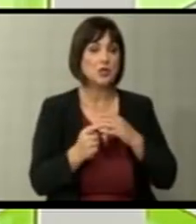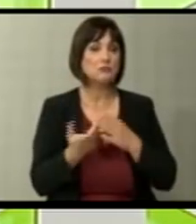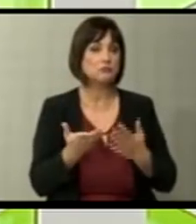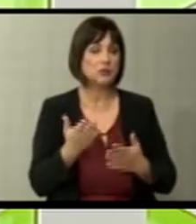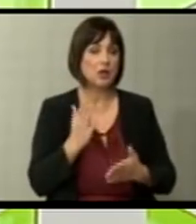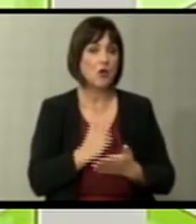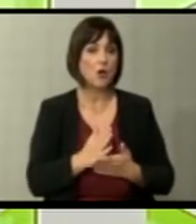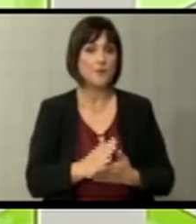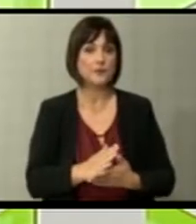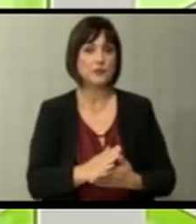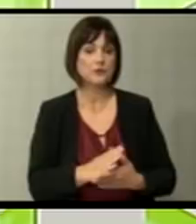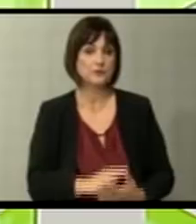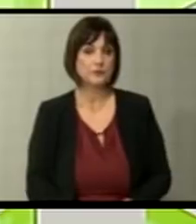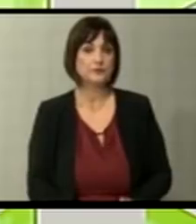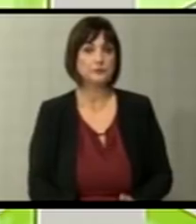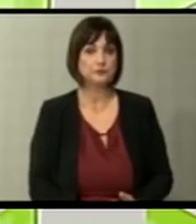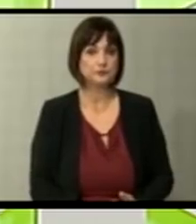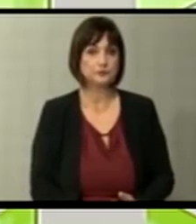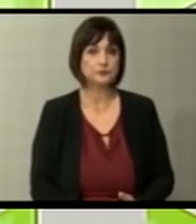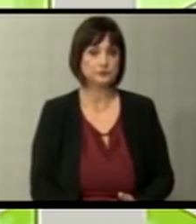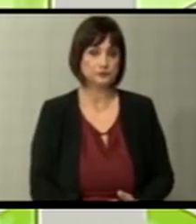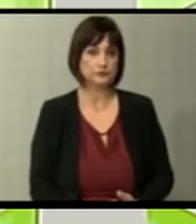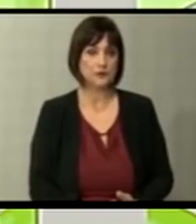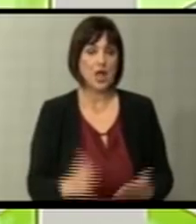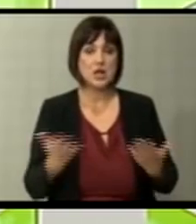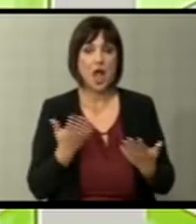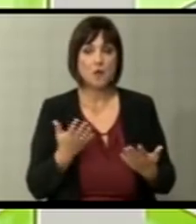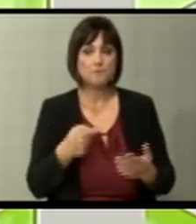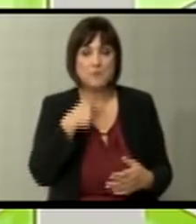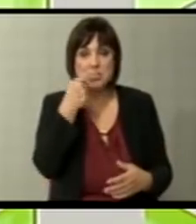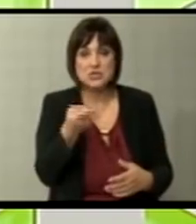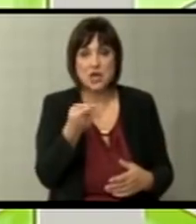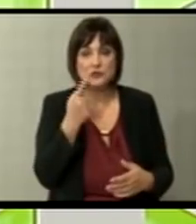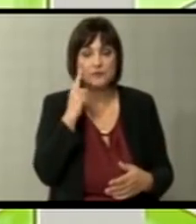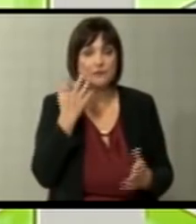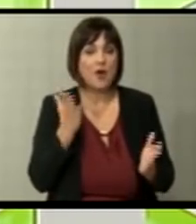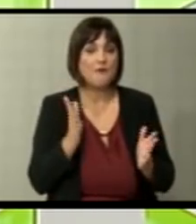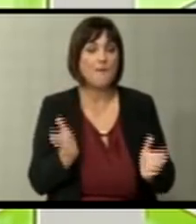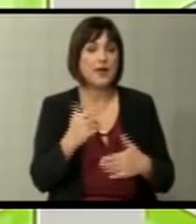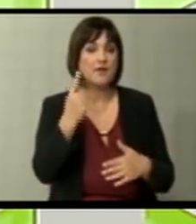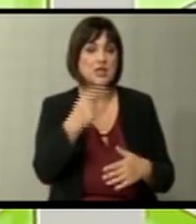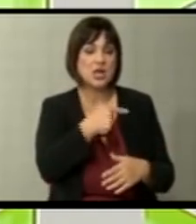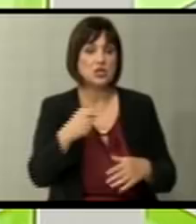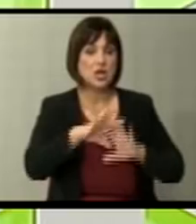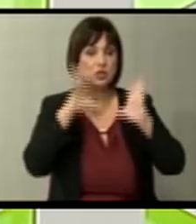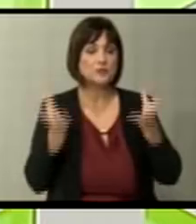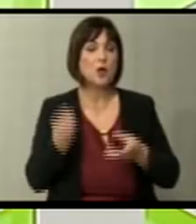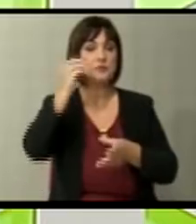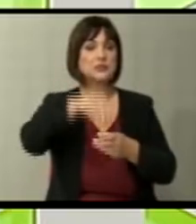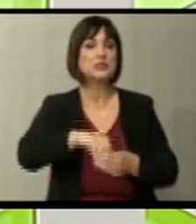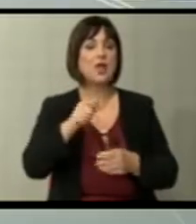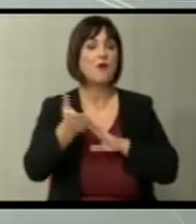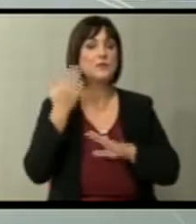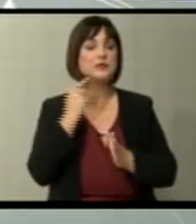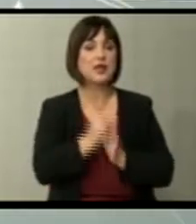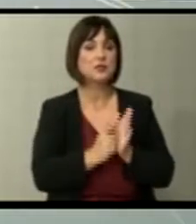во, како да ги наречам сега, во пакет, во една реченица, да ги спојам сите заедно во изминатиот